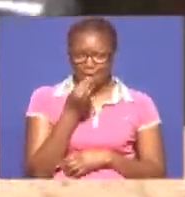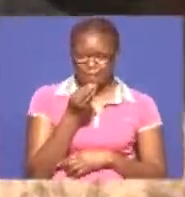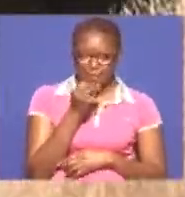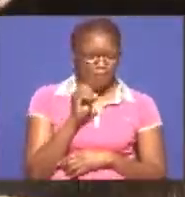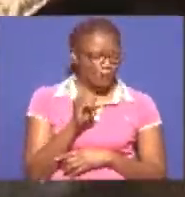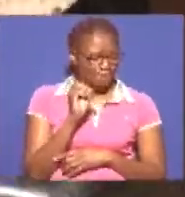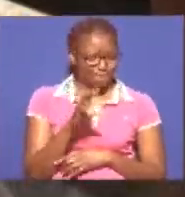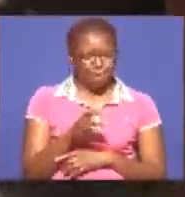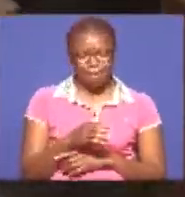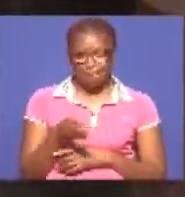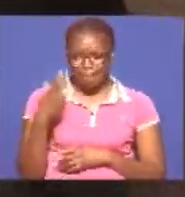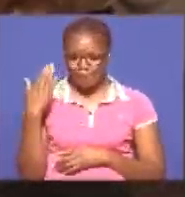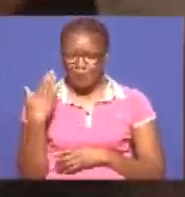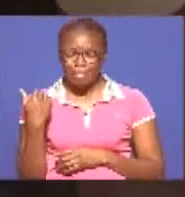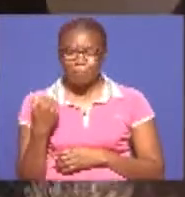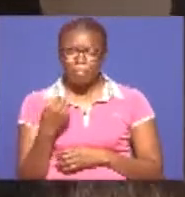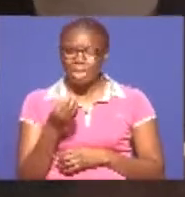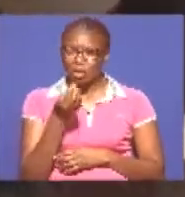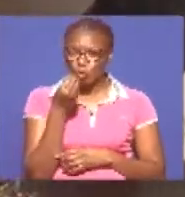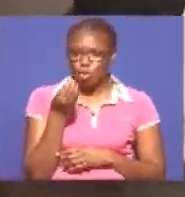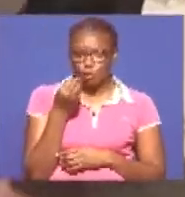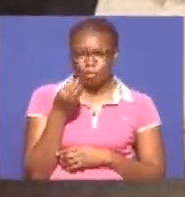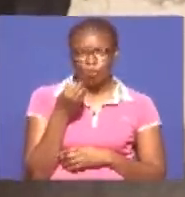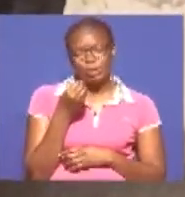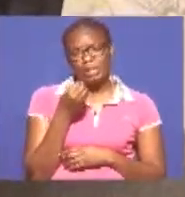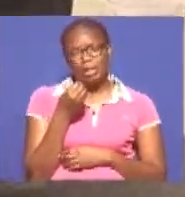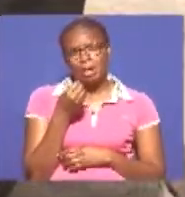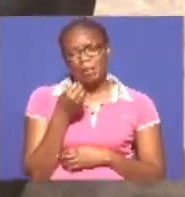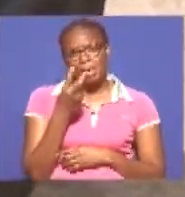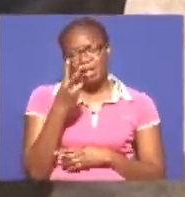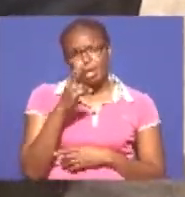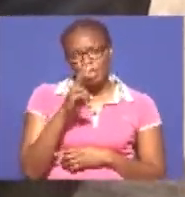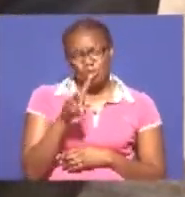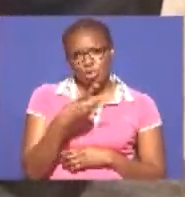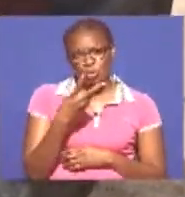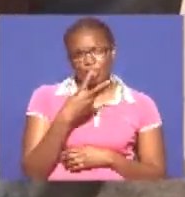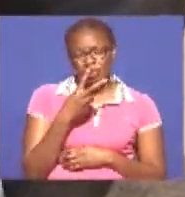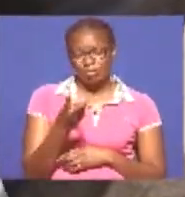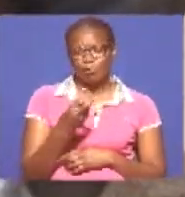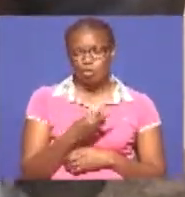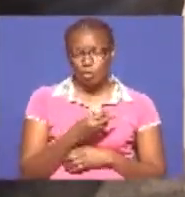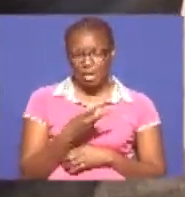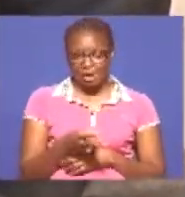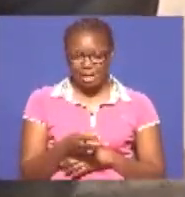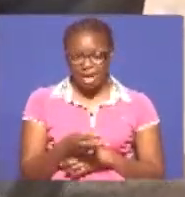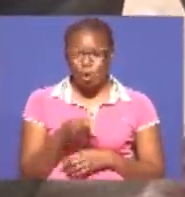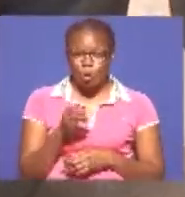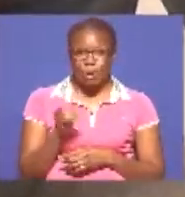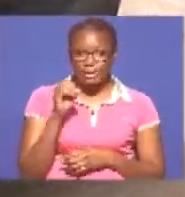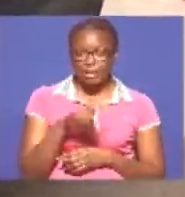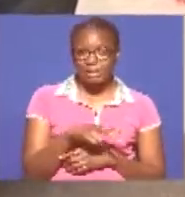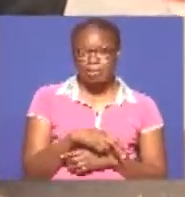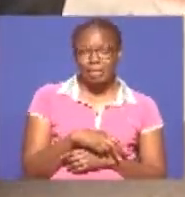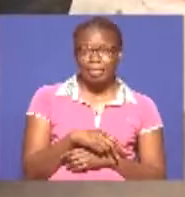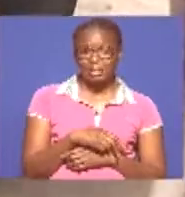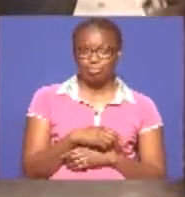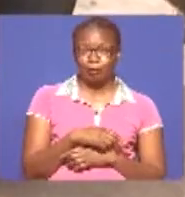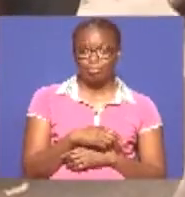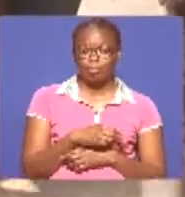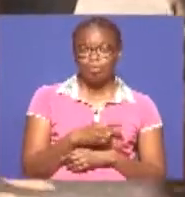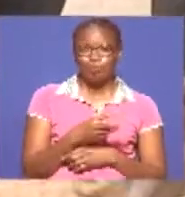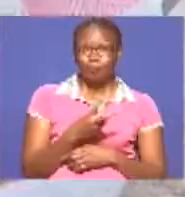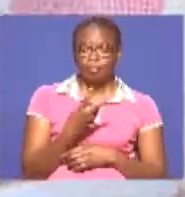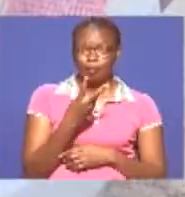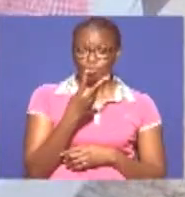Chakula tulikuwa nonunuwa kati ya shilingi 1220 Sato nunuwa kati ya 1240 handi 1260